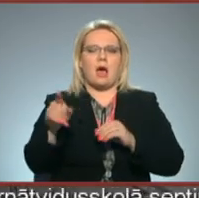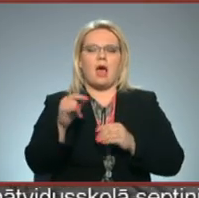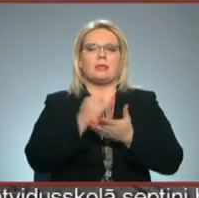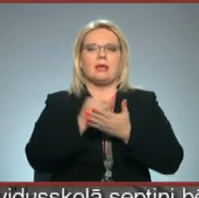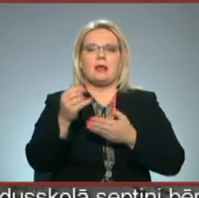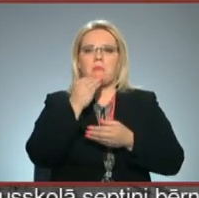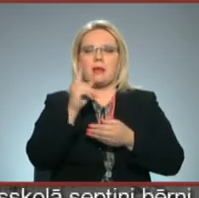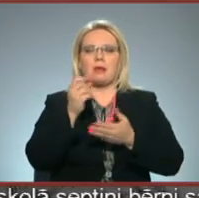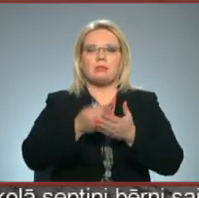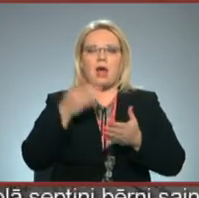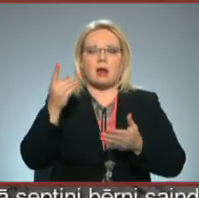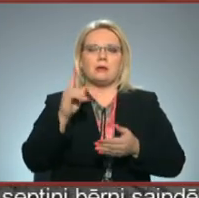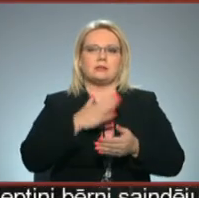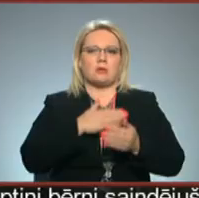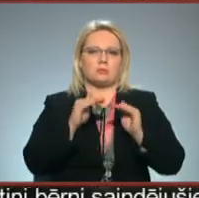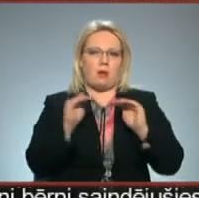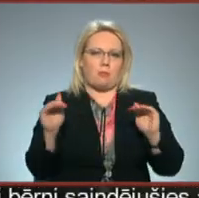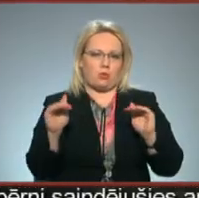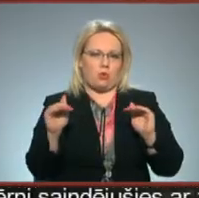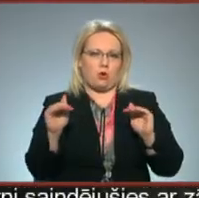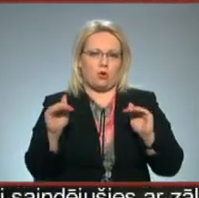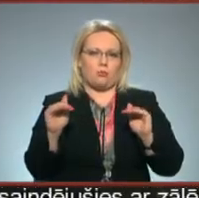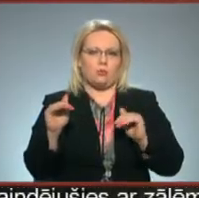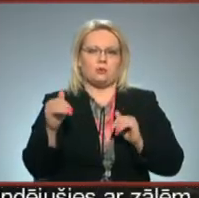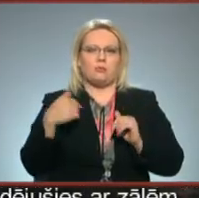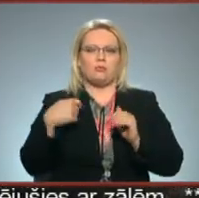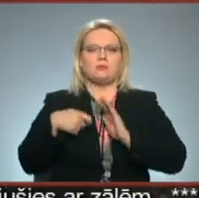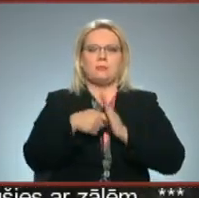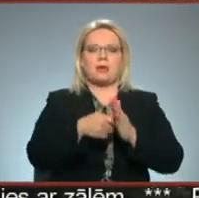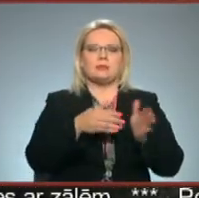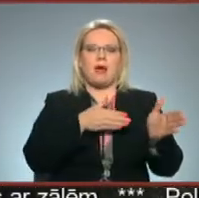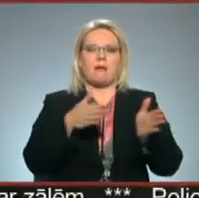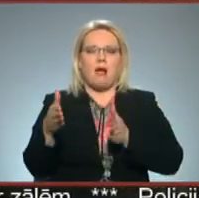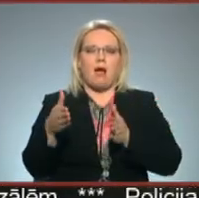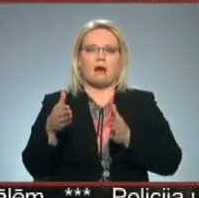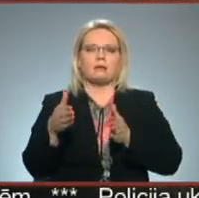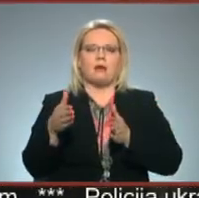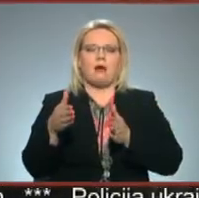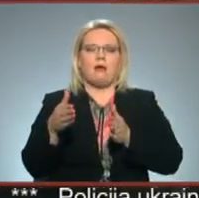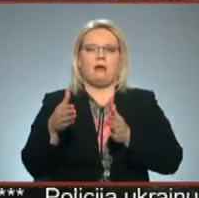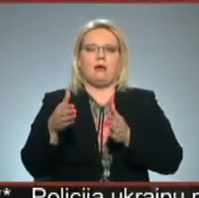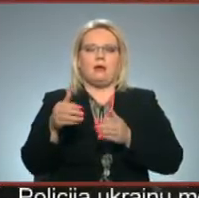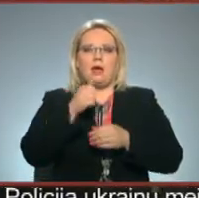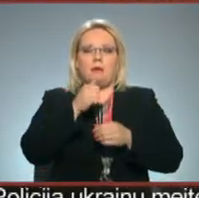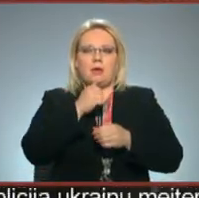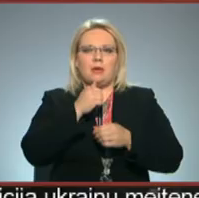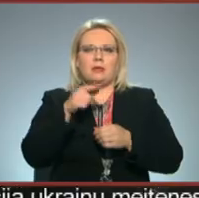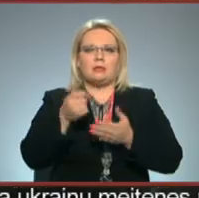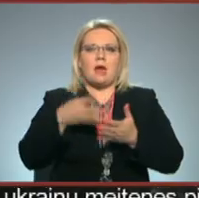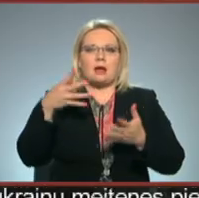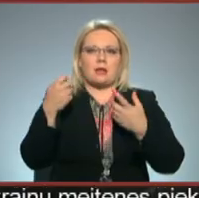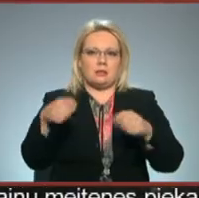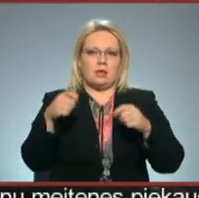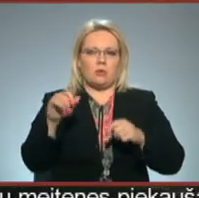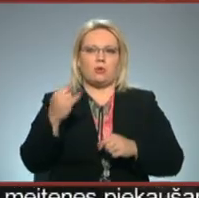dārgāk, ir savas pamatojums. Mūs jāspiestā kārtā ir, kā teikt, jāmēģina pat dārgāk tirgo,